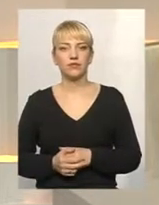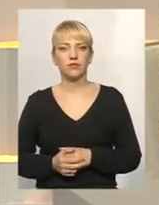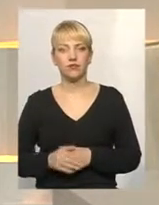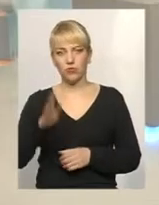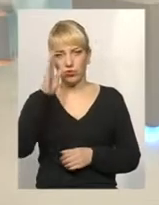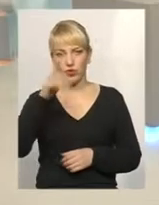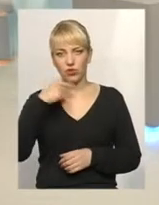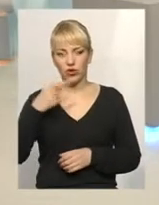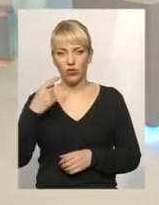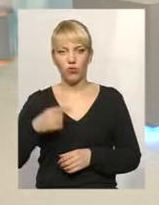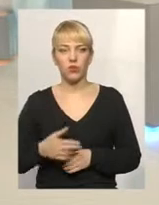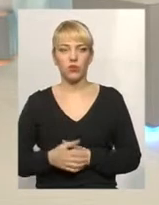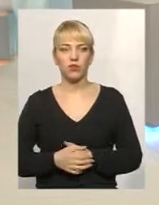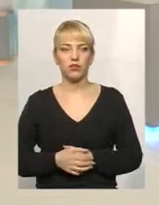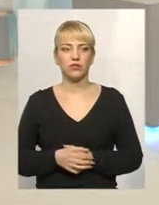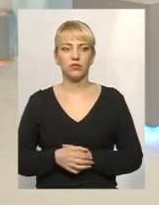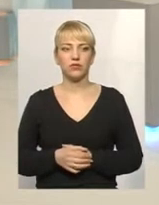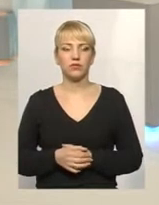Чуєте мене? Так, так.